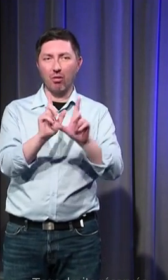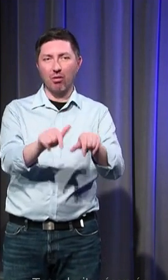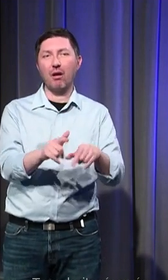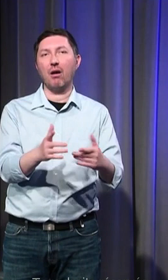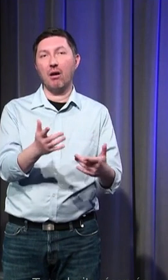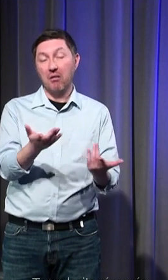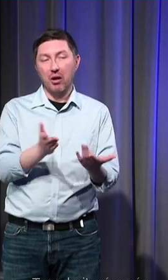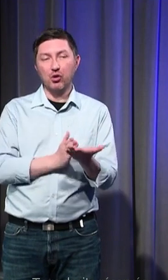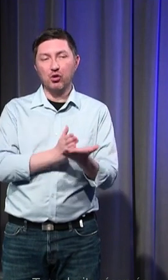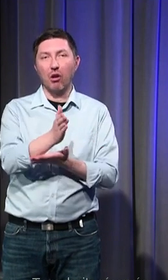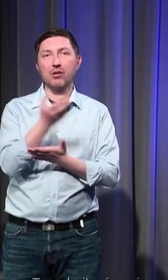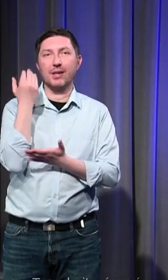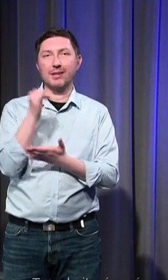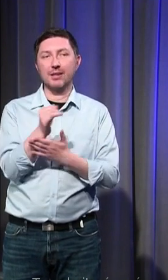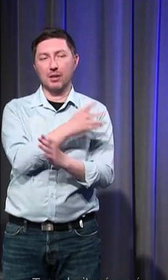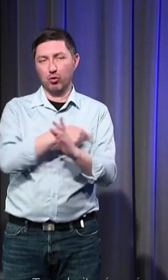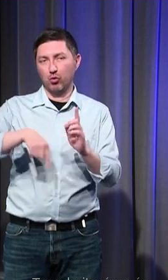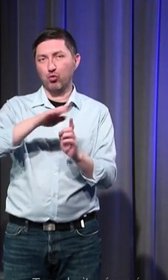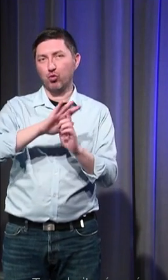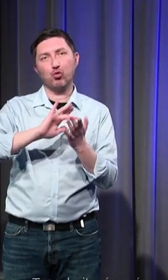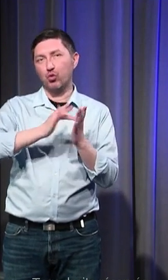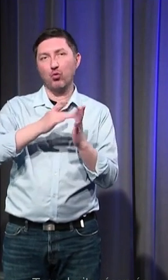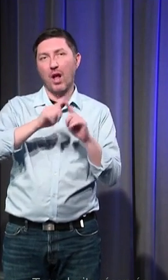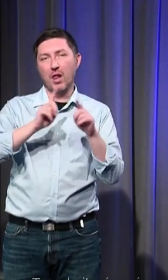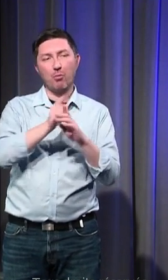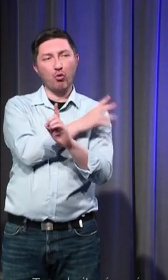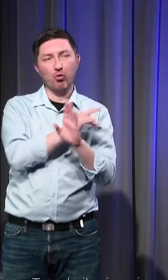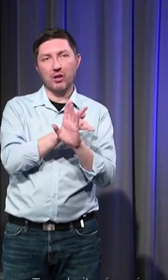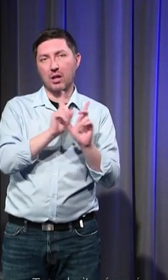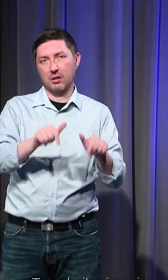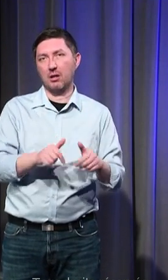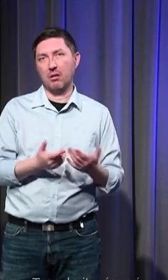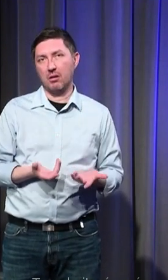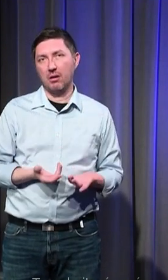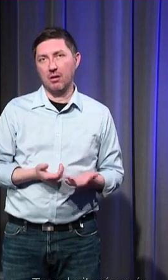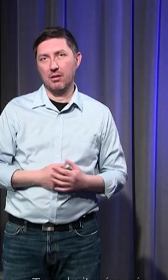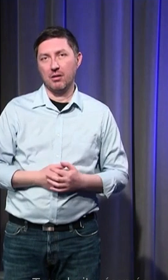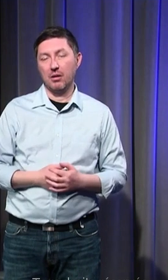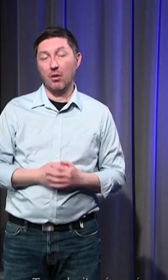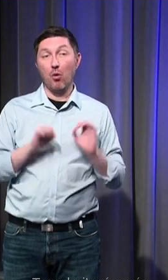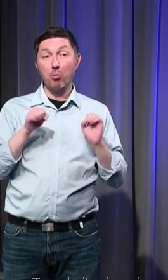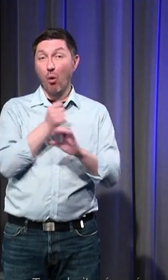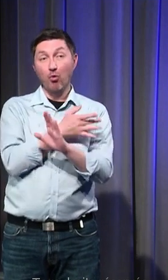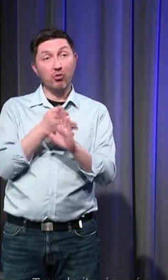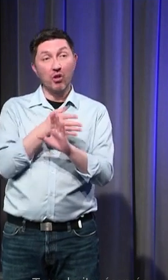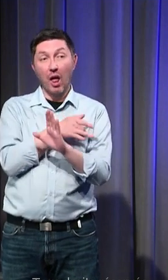n'a de sens que par rapport à tous ces éléments de contexte et donc on trouve des contextes dans lesquels l'émotion au contraire est